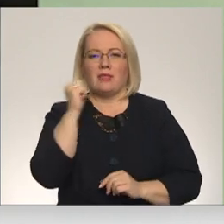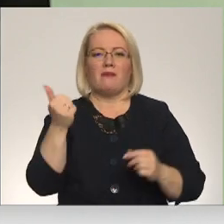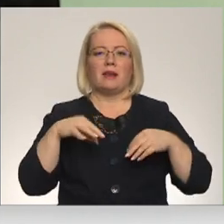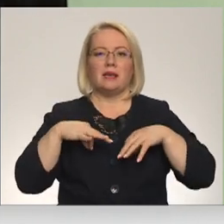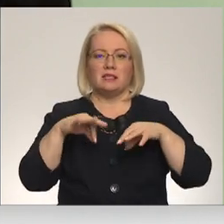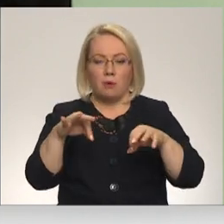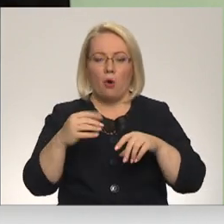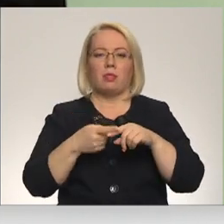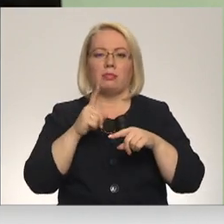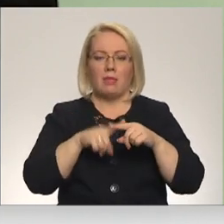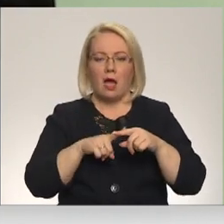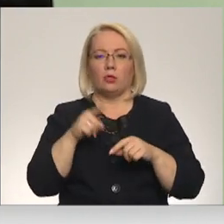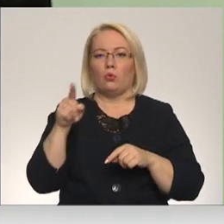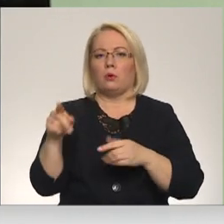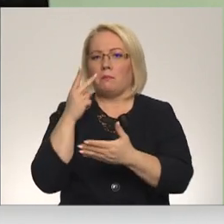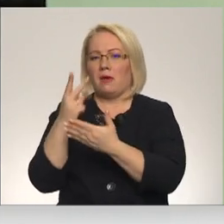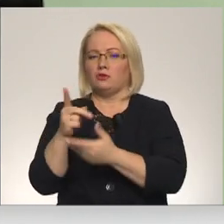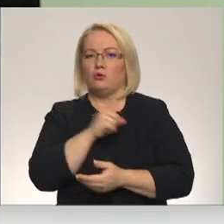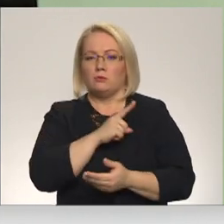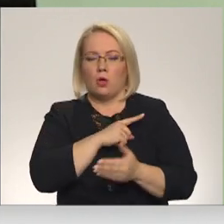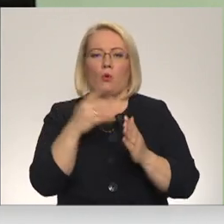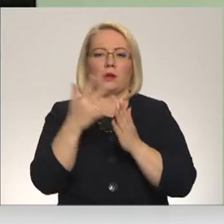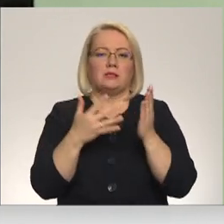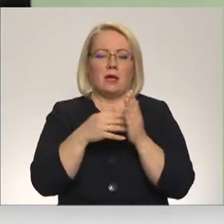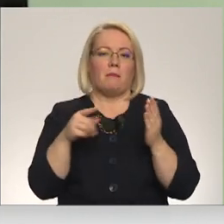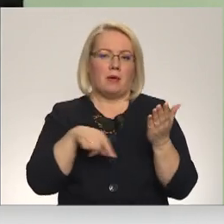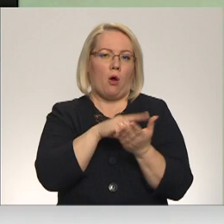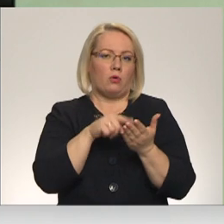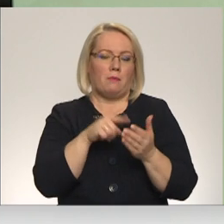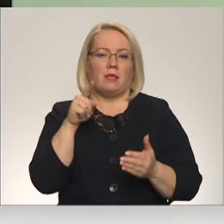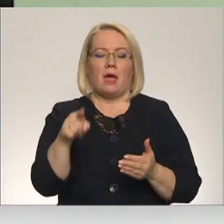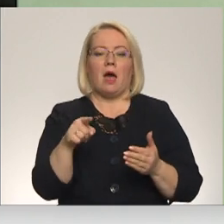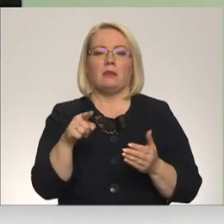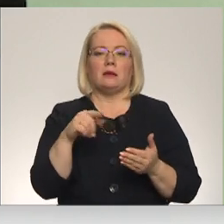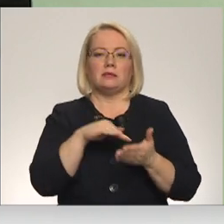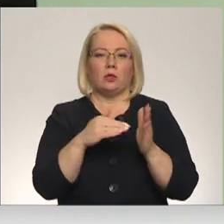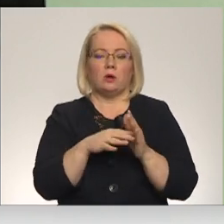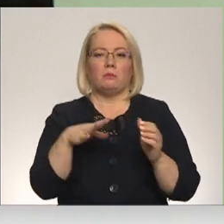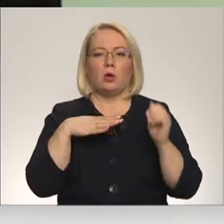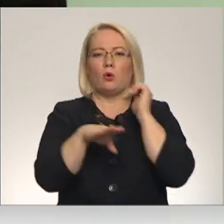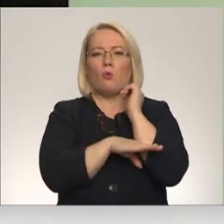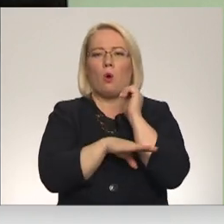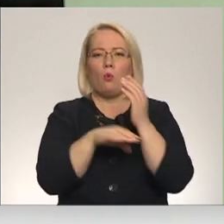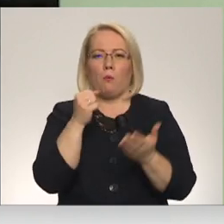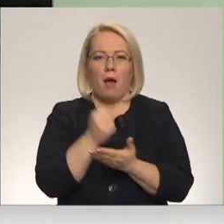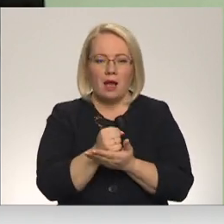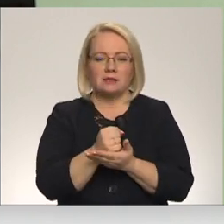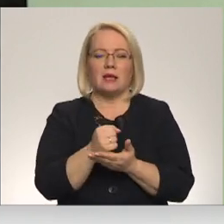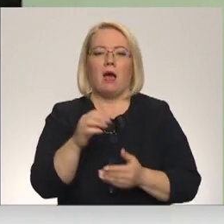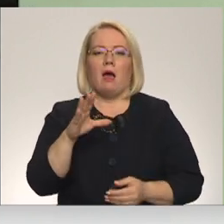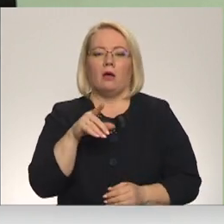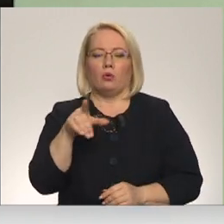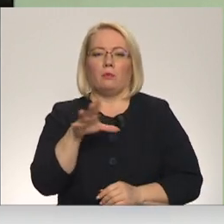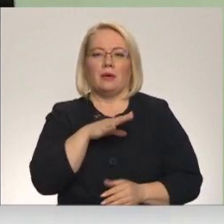tur tiek pievērsta uzmanība un mēģinam risināt šo jautājumu. Tāda situācija ir bijusi kūku pagastā, tā situācija ir bijusi, ka piena